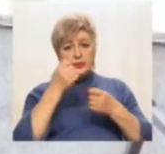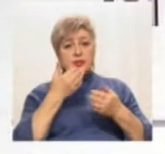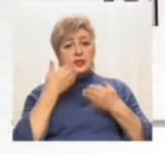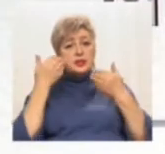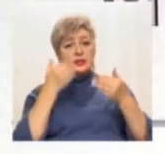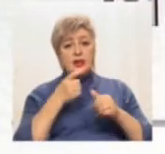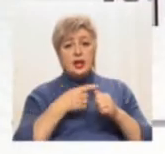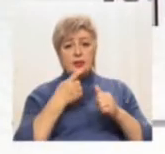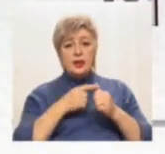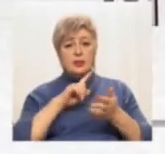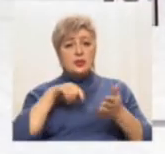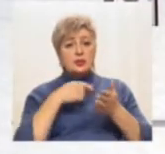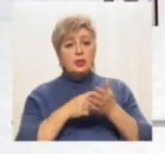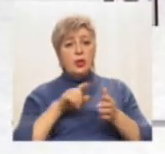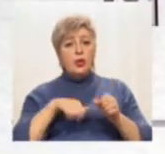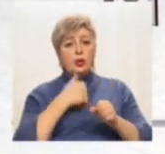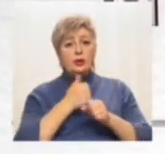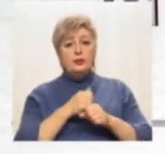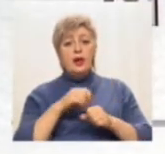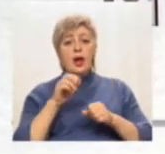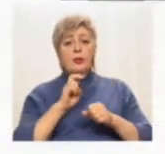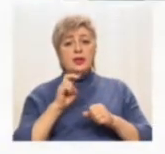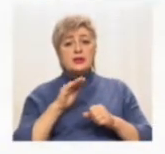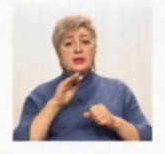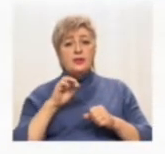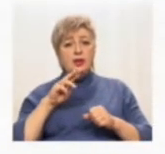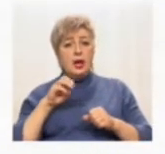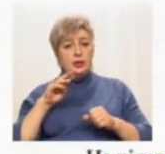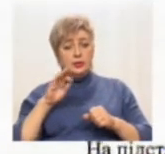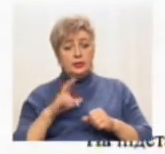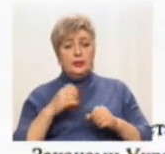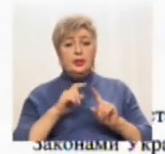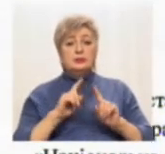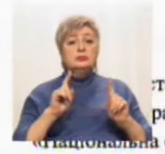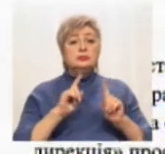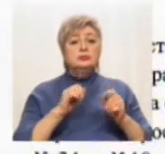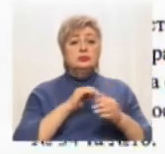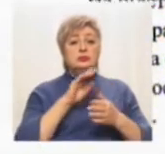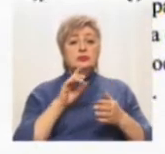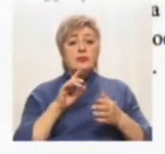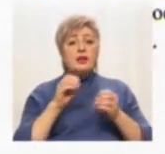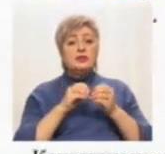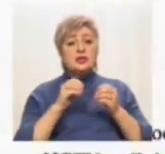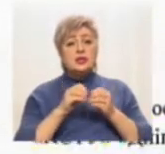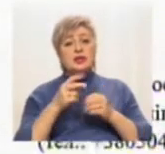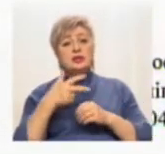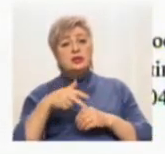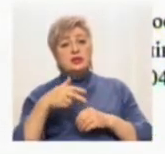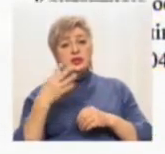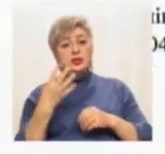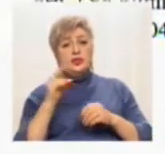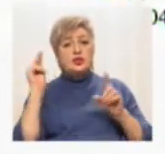'я міського голови Бориса Філатова щодо дозволу на зйомку їдальні та харчового блоку в 10 та 34